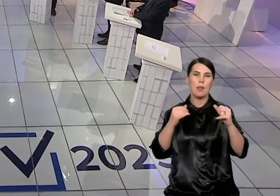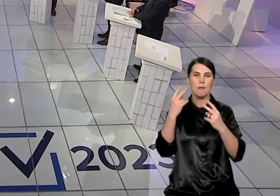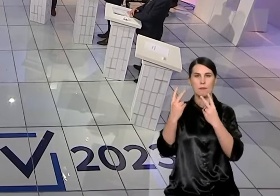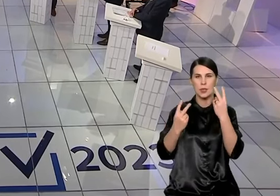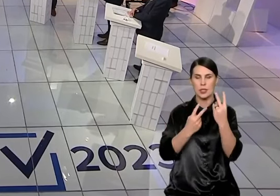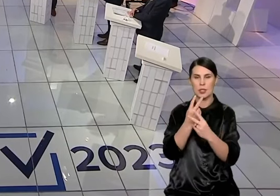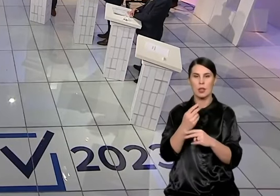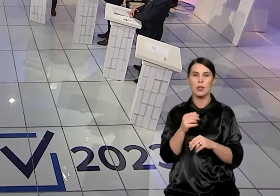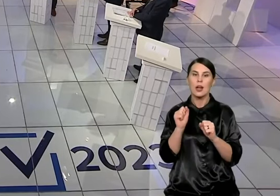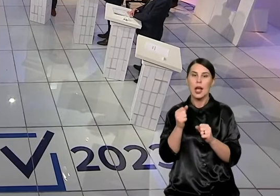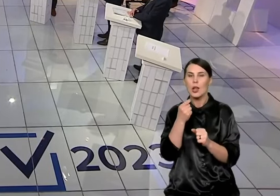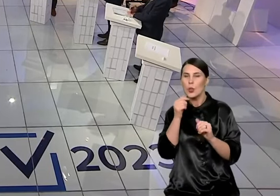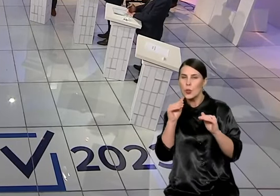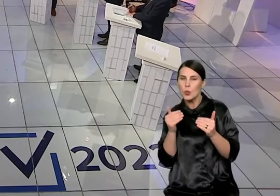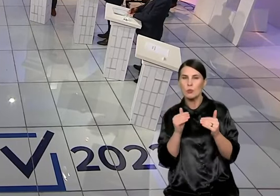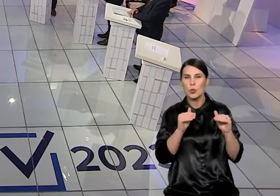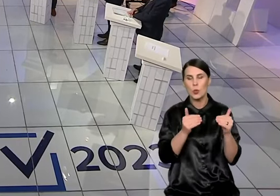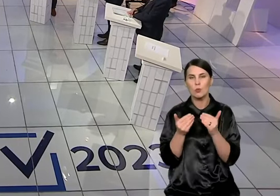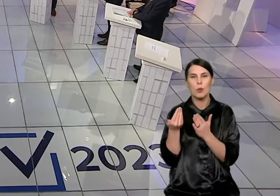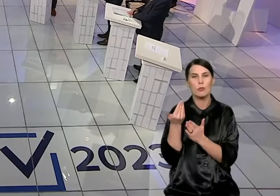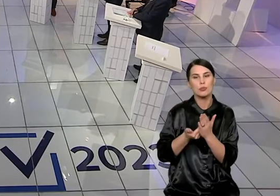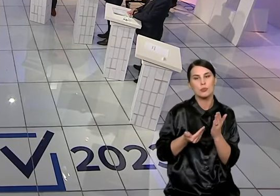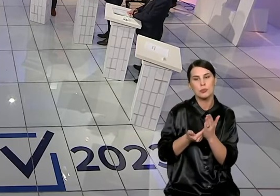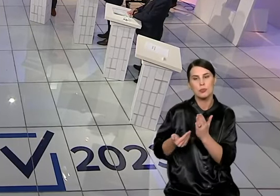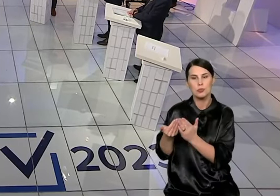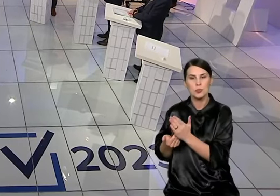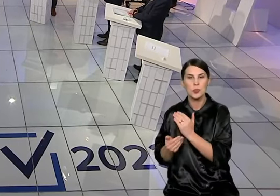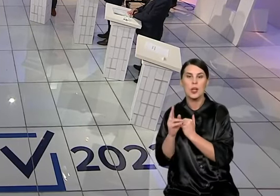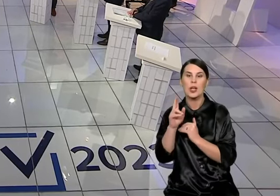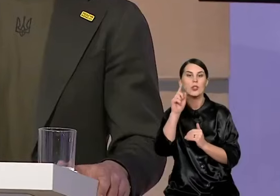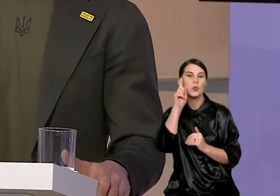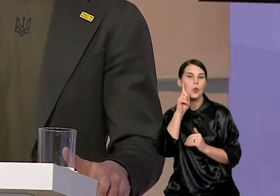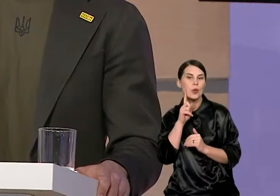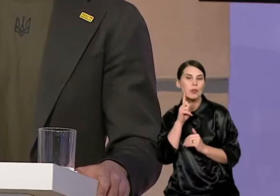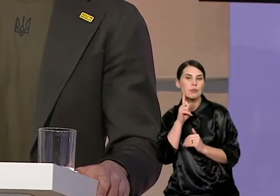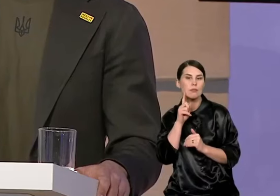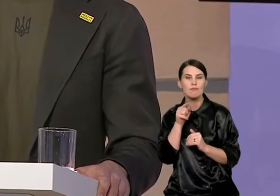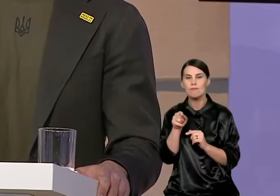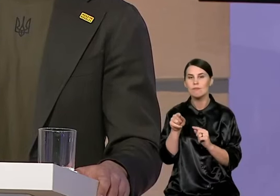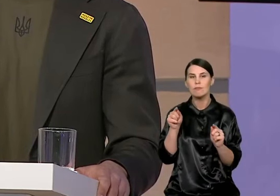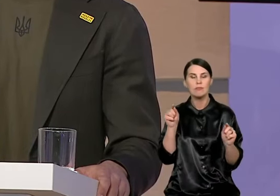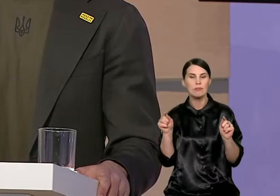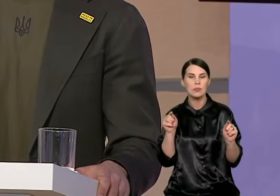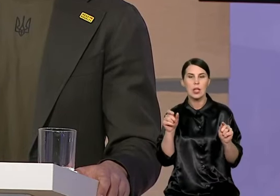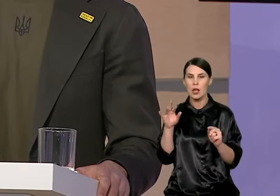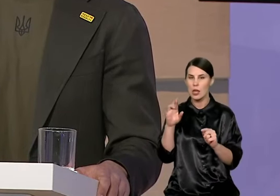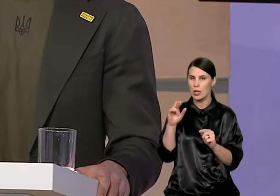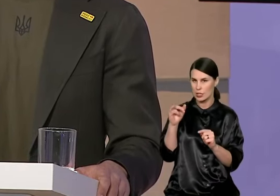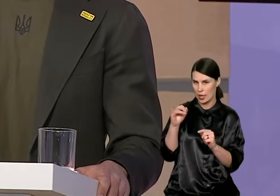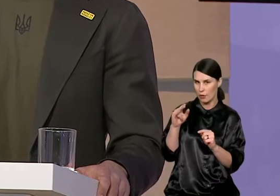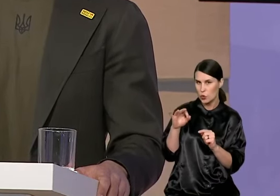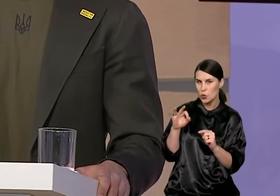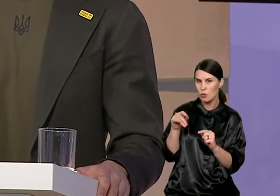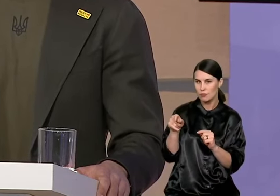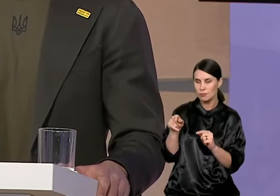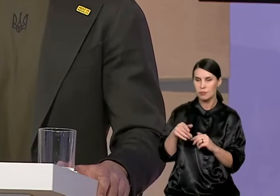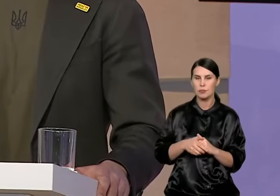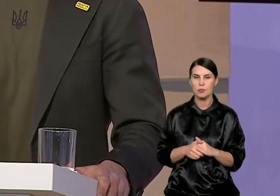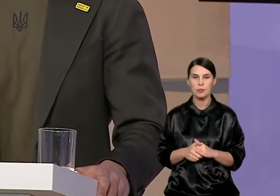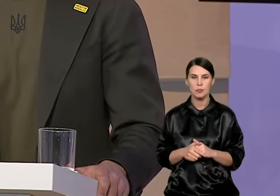pusantros minutės replikom. Ai, išsidrėkia. Ok, supratau. Ir panas Jekaliūnas, viskas, baigsim, prašau.